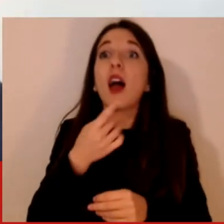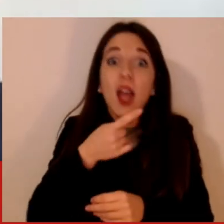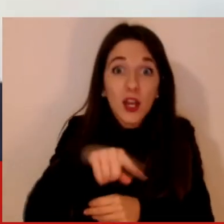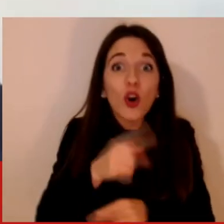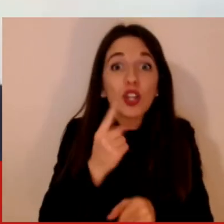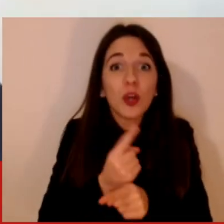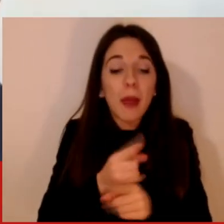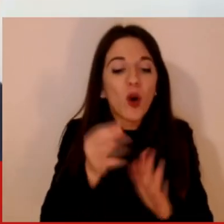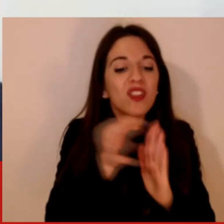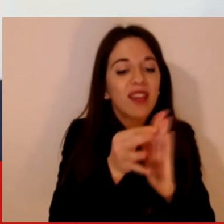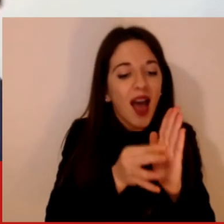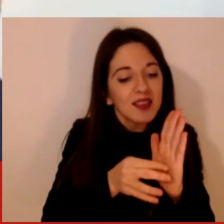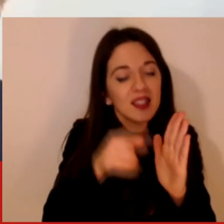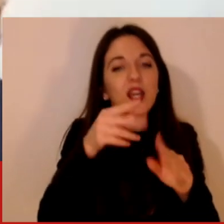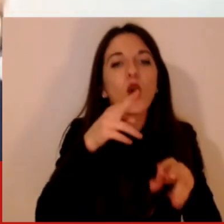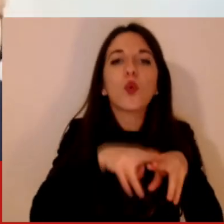dati nella maniera appropriata,